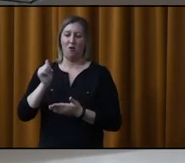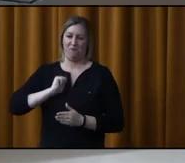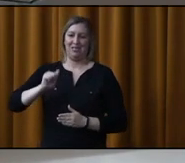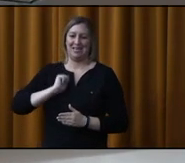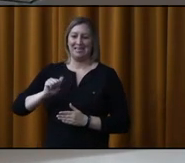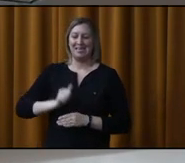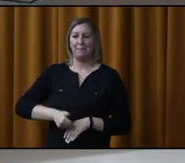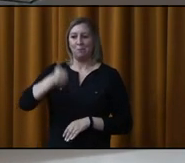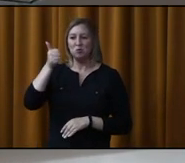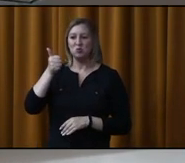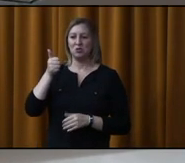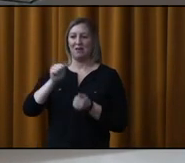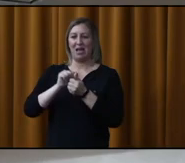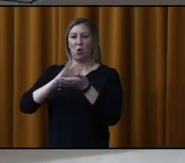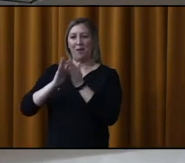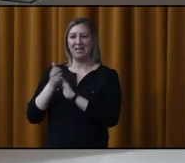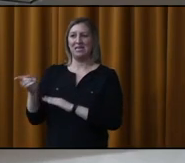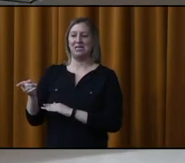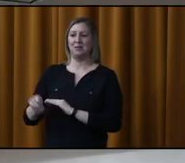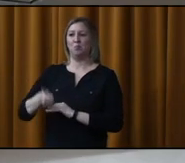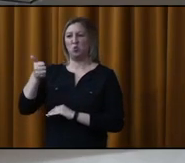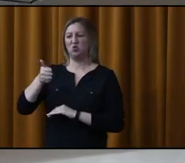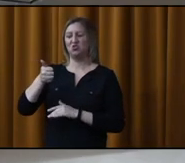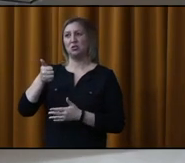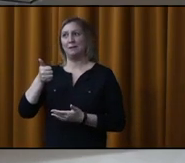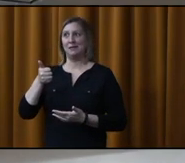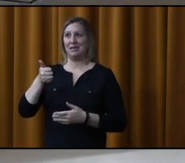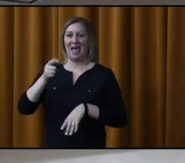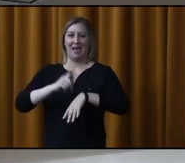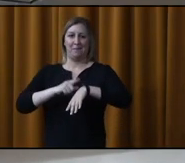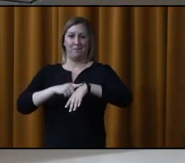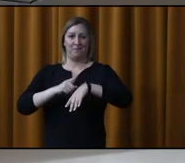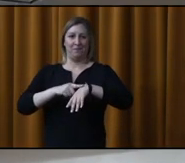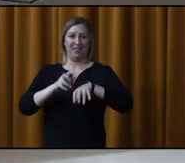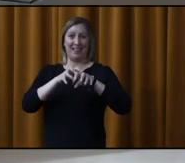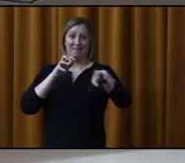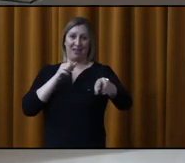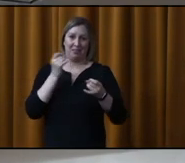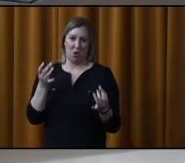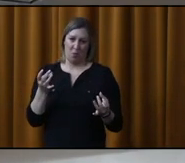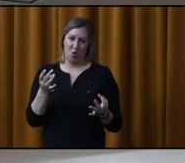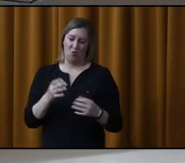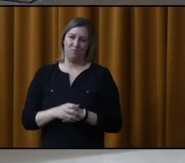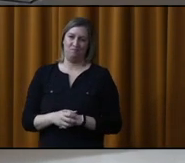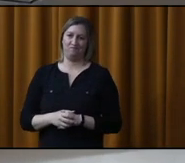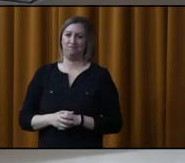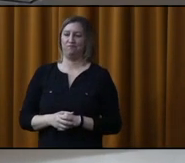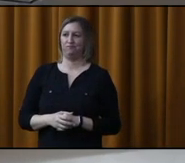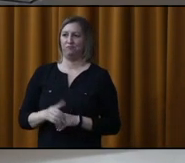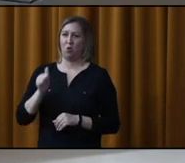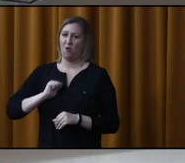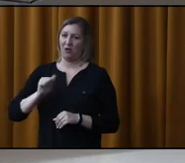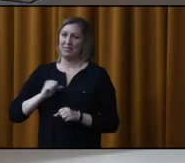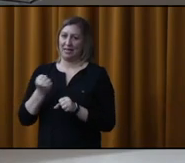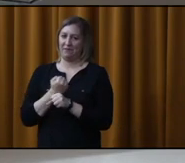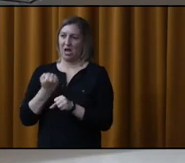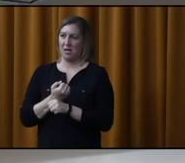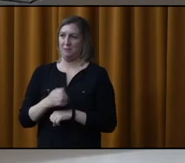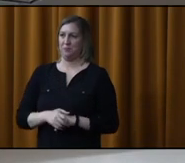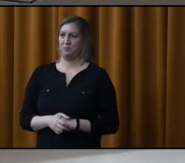là, qu'avec l'entreprise, que les opérations se fassent dans des moments optimaux avec les défis qui viennent avec, mais on va faire les vérifications.